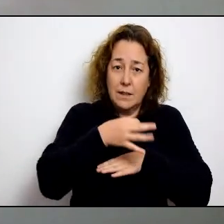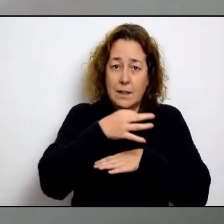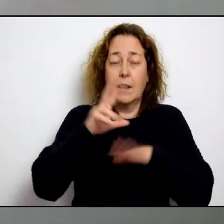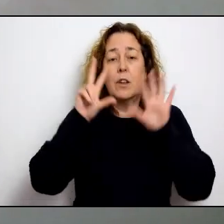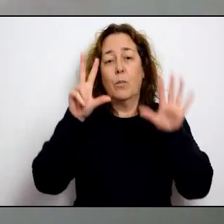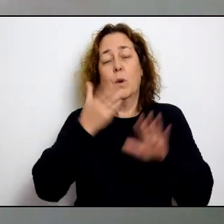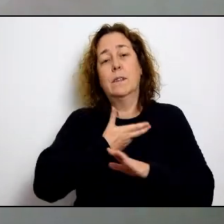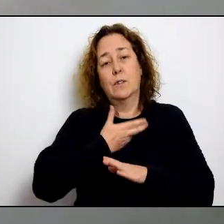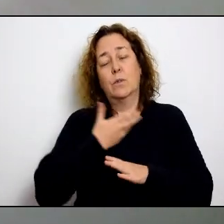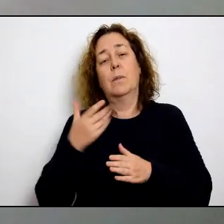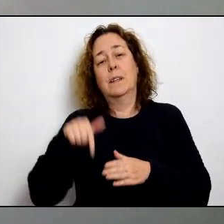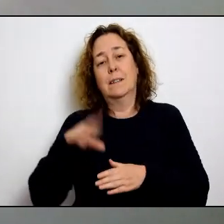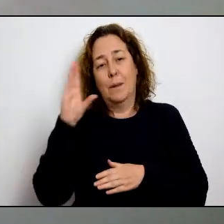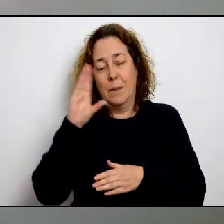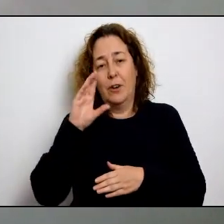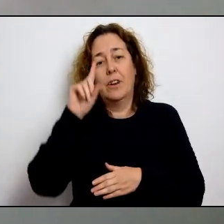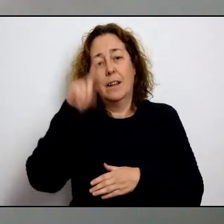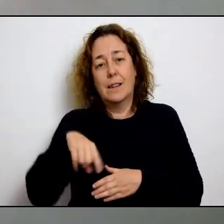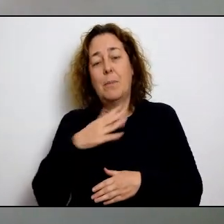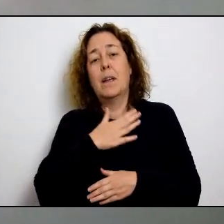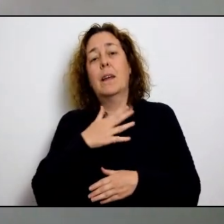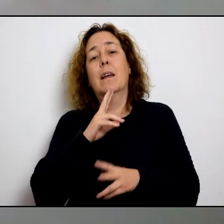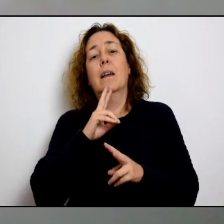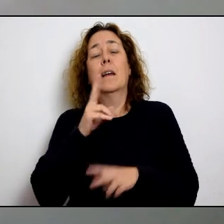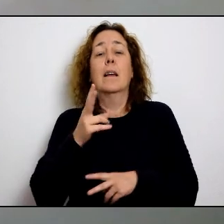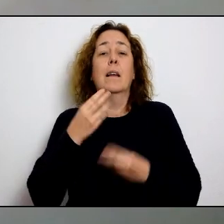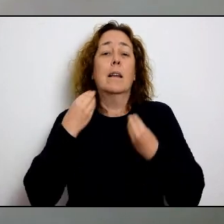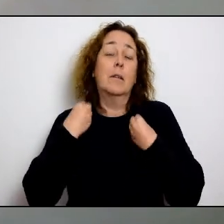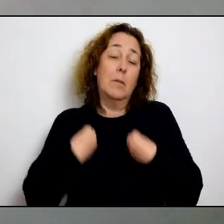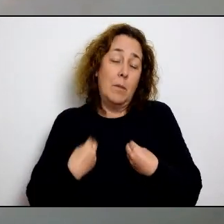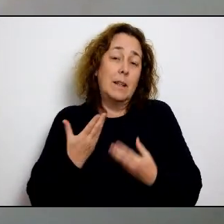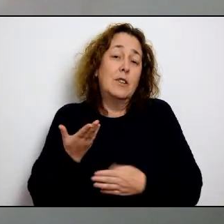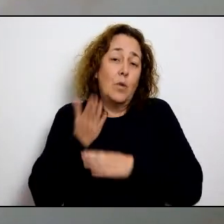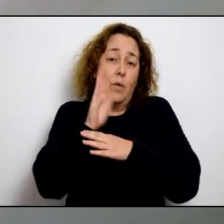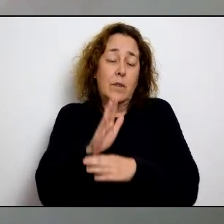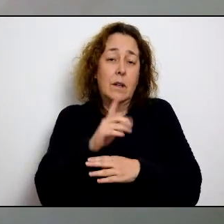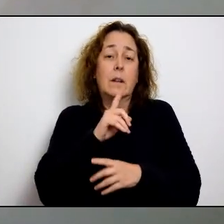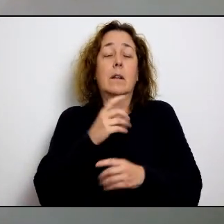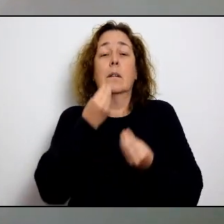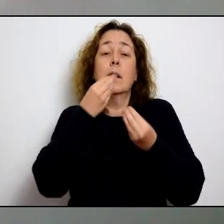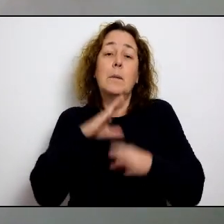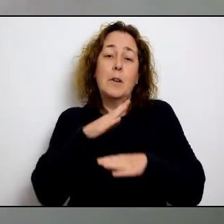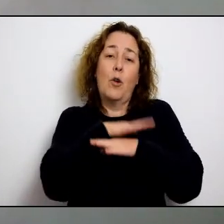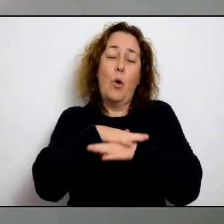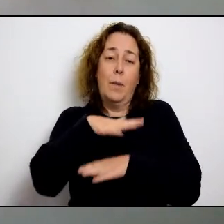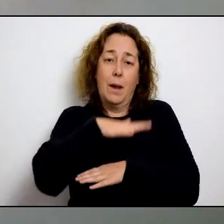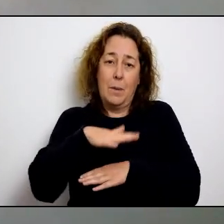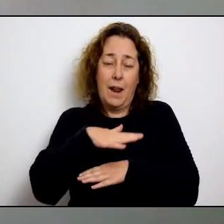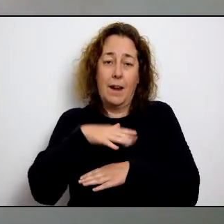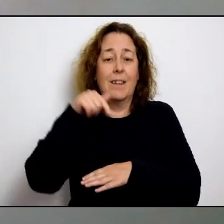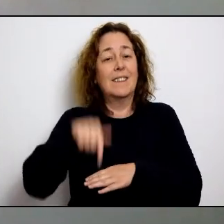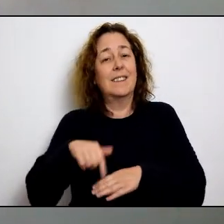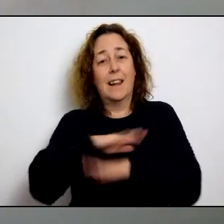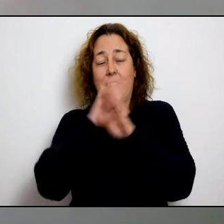ens sortirem reforçats per tant seguim a la vostra disposició tant des del Consell Insular com des dels vuit ajuntaments d'aquesta illa com no també